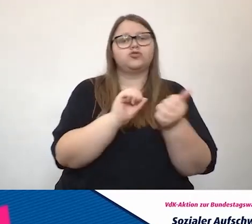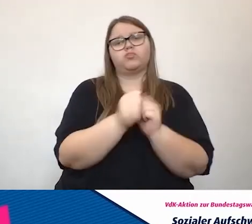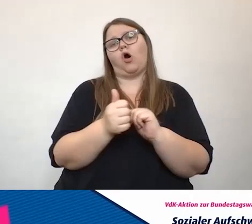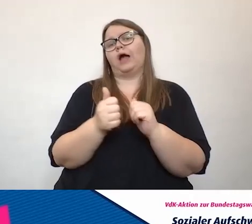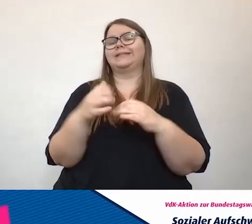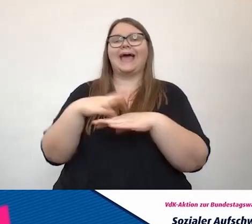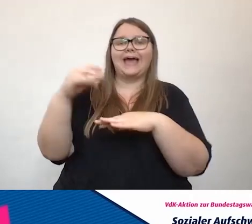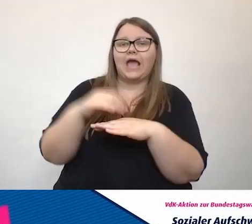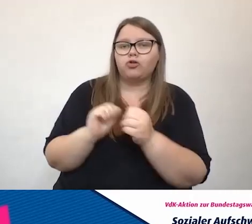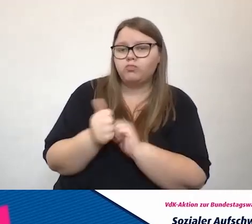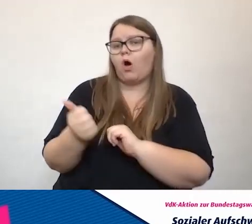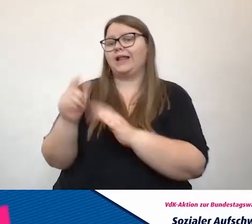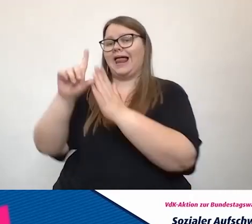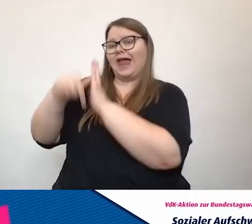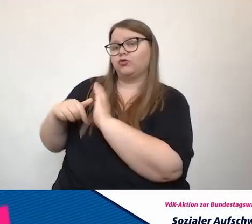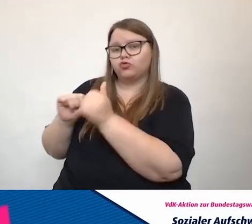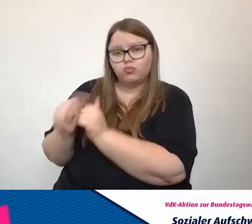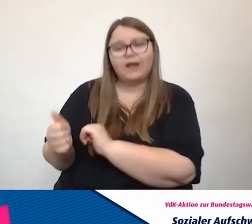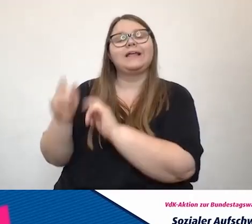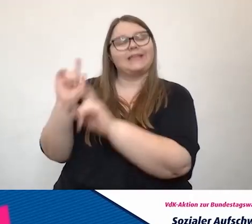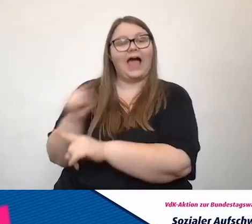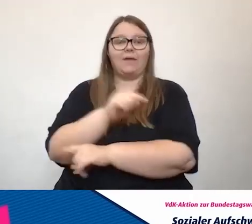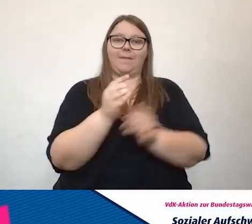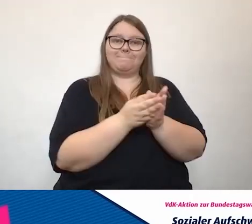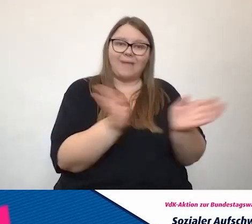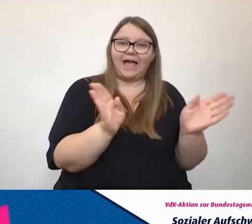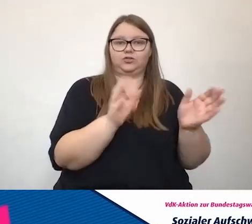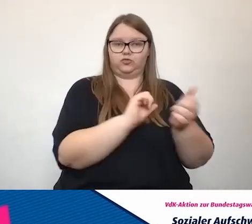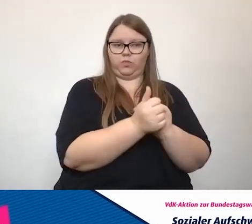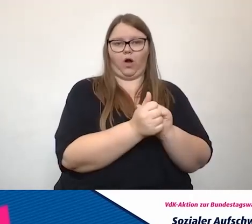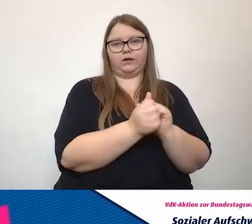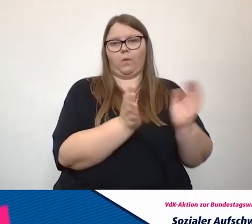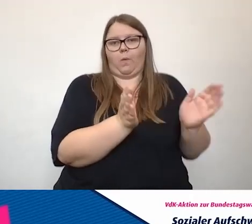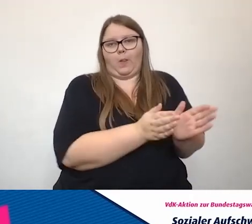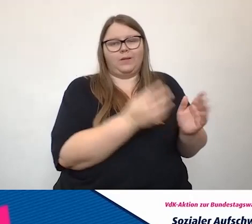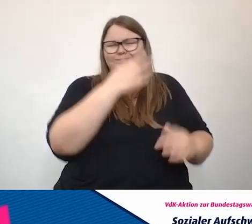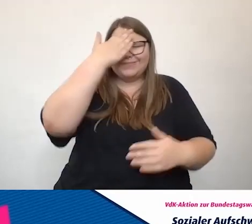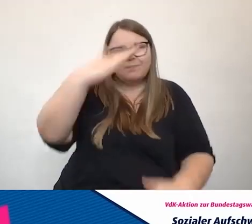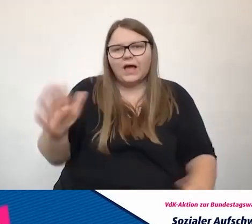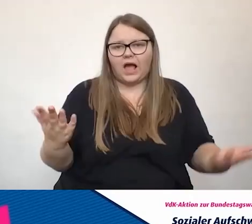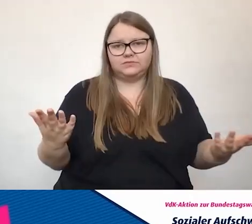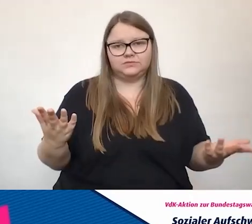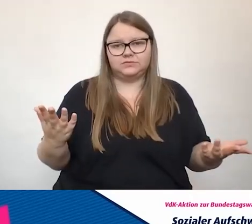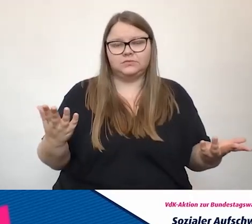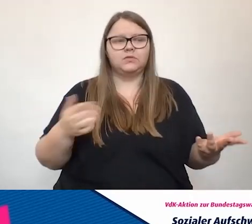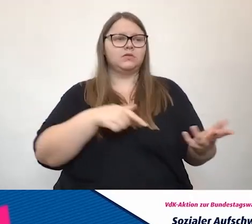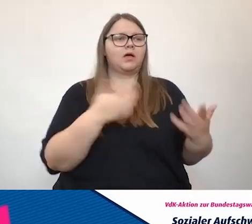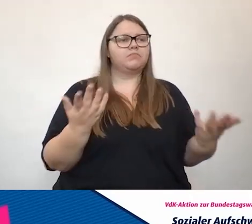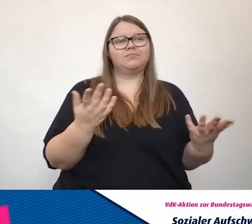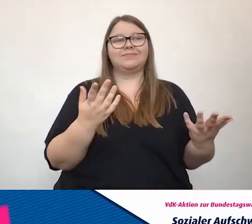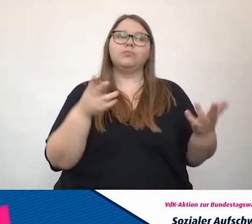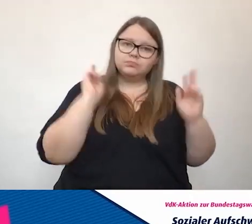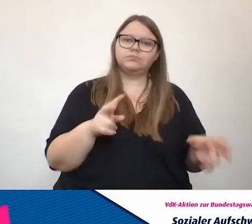Leistungssport. Aber der Breitensport ist für meine Begriffe noch zu wenig bekannt und zu wenig wirklich auch in der Breite verfügbar.